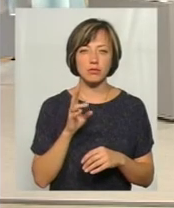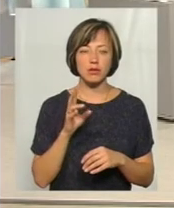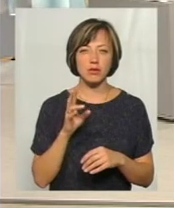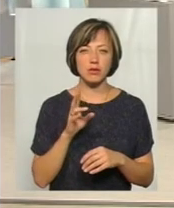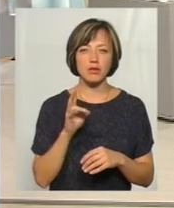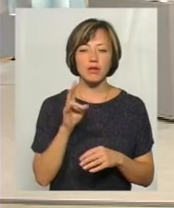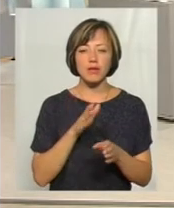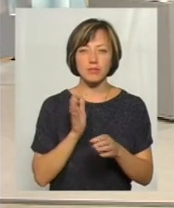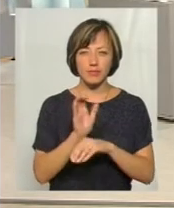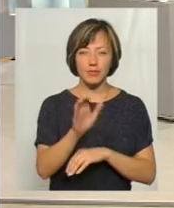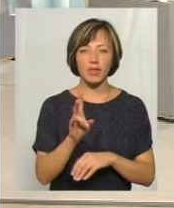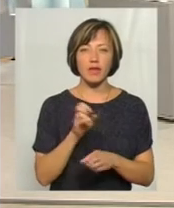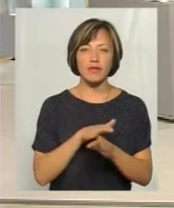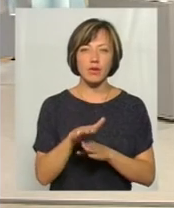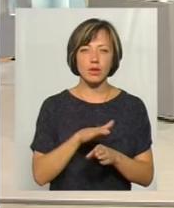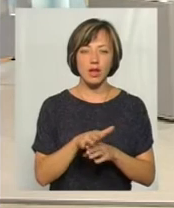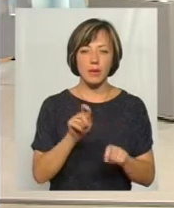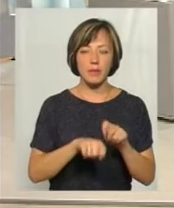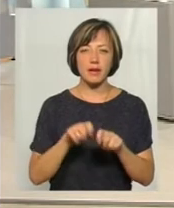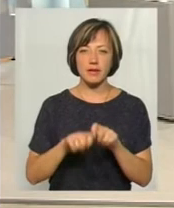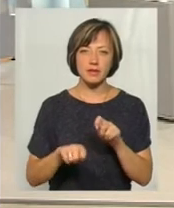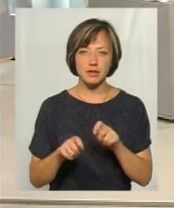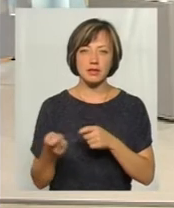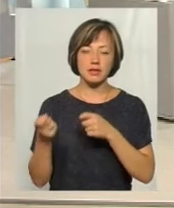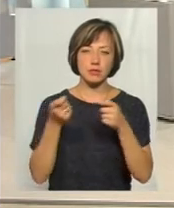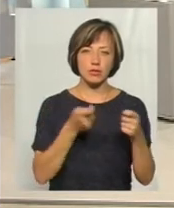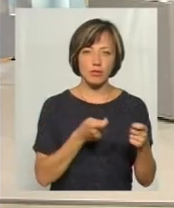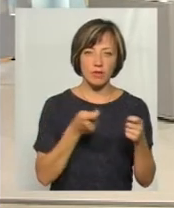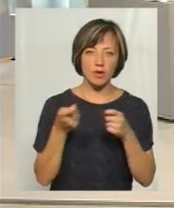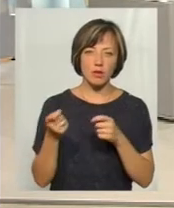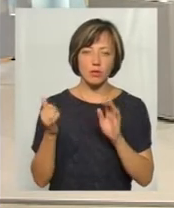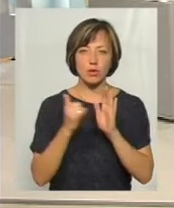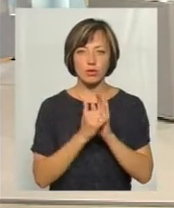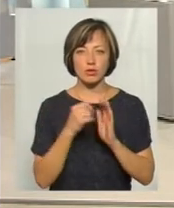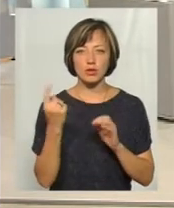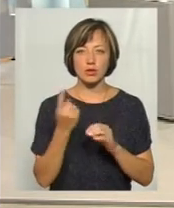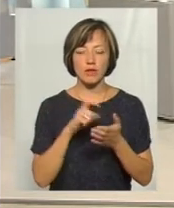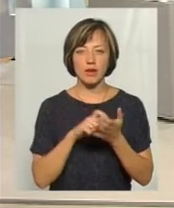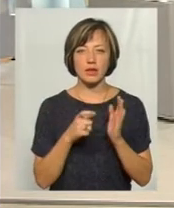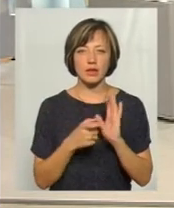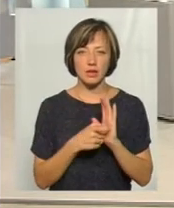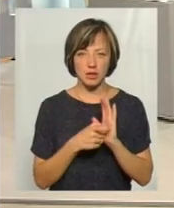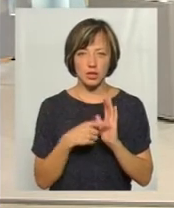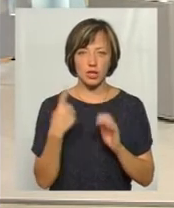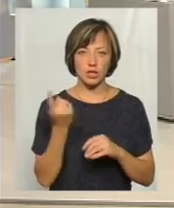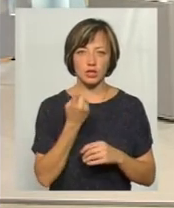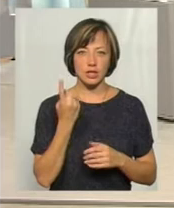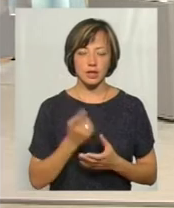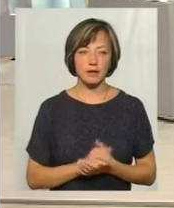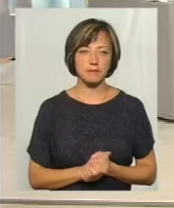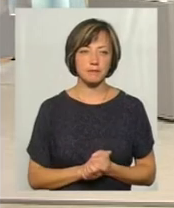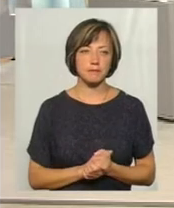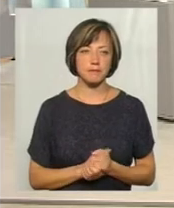робіт по періодичній повірці транспортуванню, монтажу і демонтажу квартирних засобів обліку води.